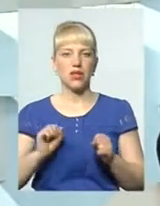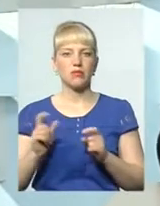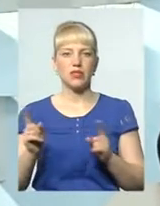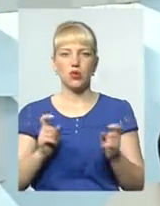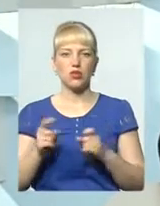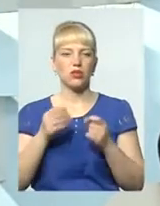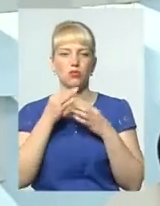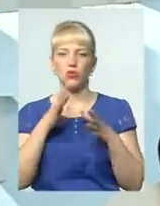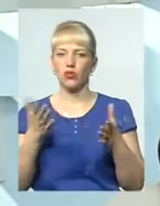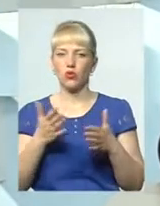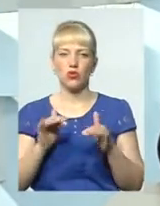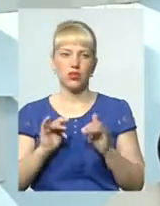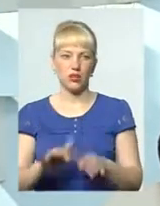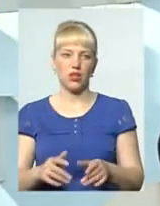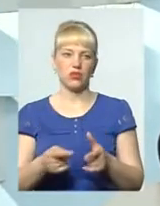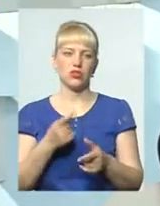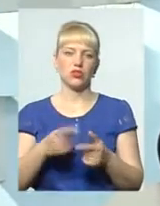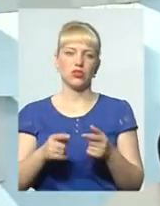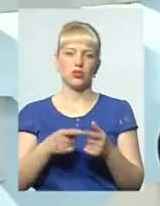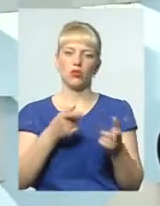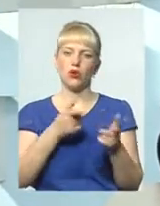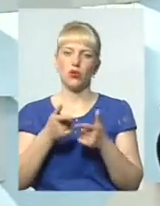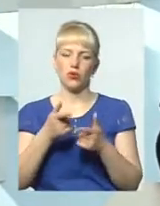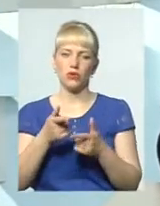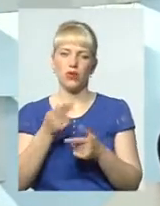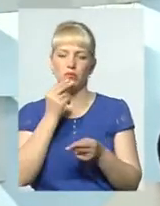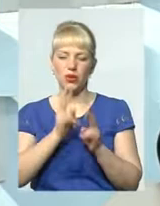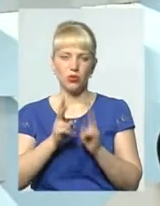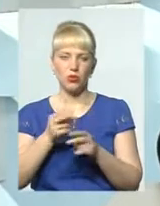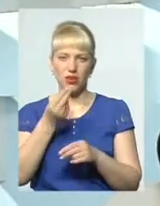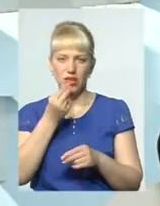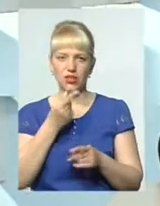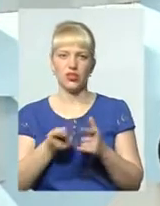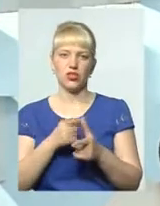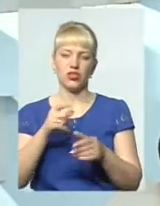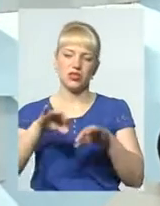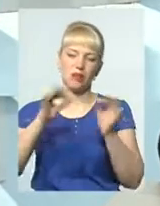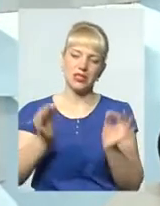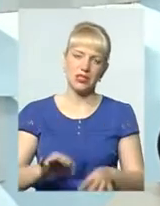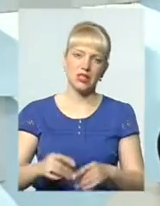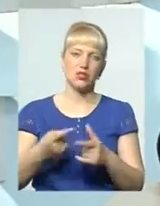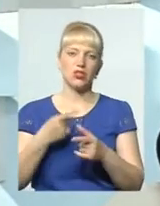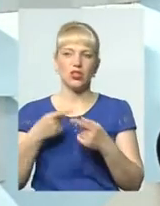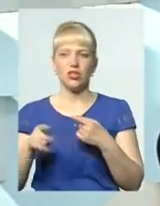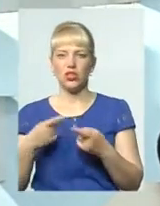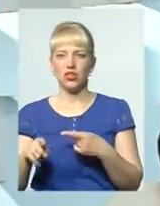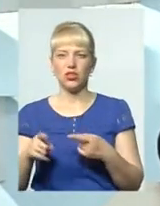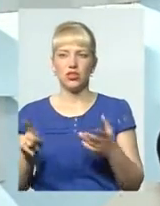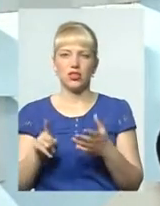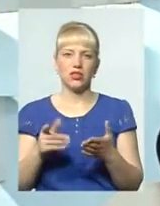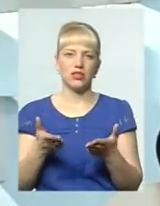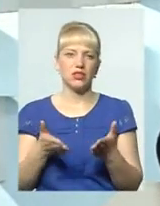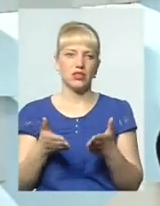до будь-якої діяльності. Чи це приготування дівчат їжі, чи це мистецтво, чи це інші для хлопців різні